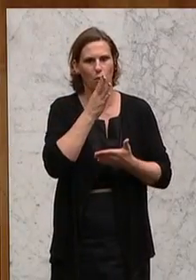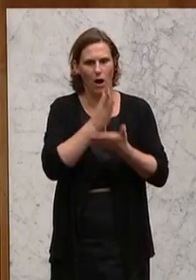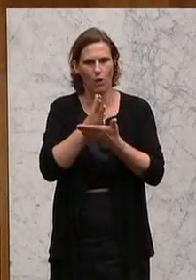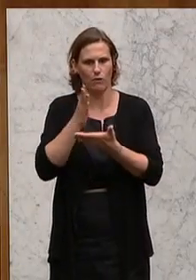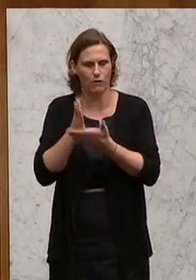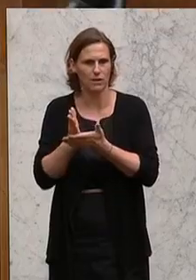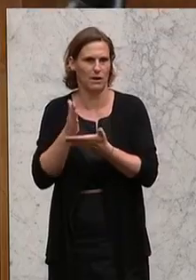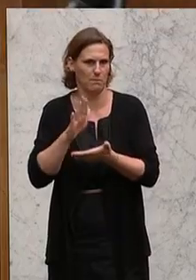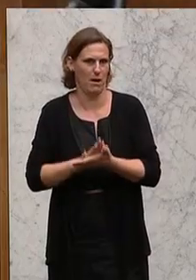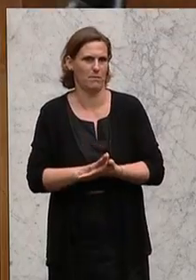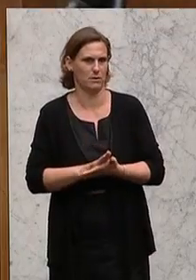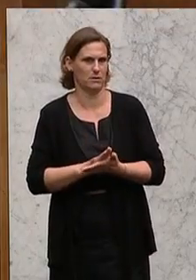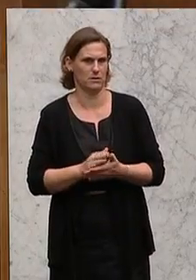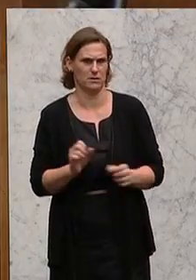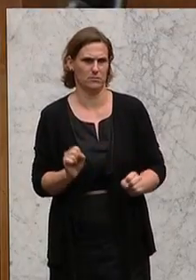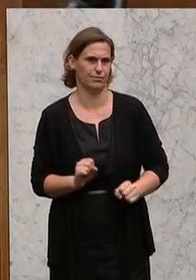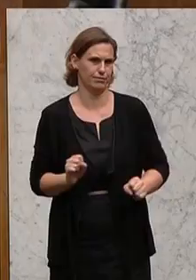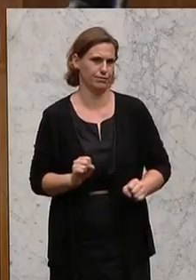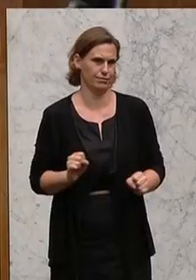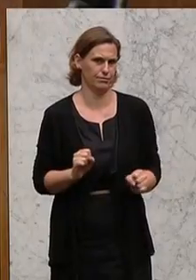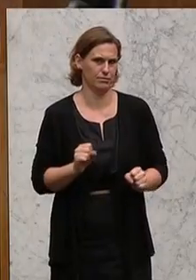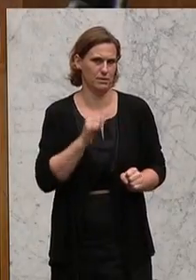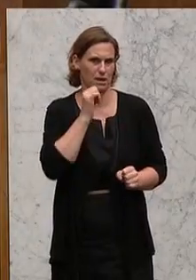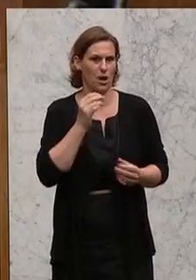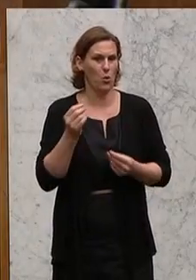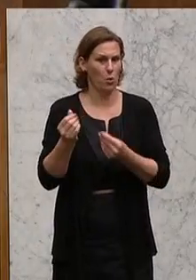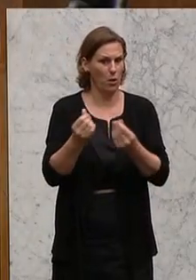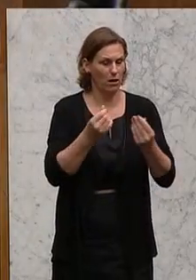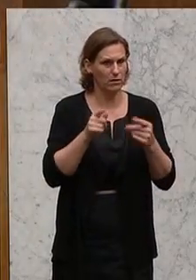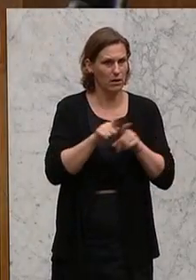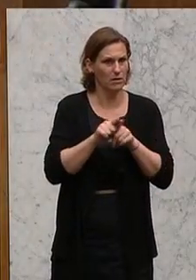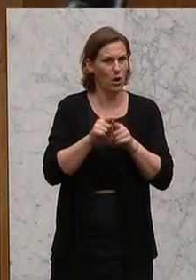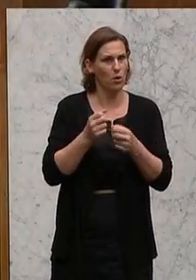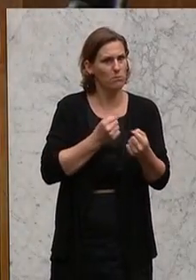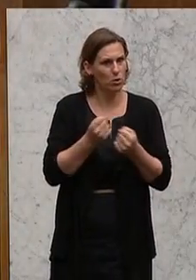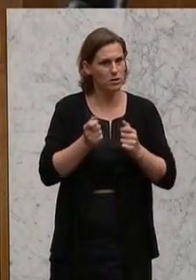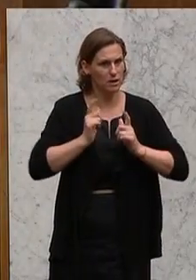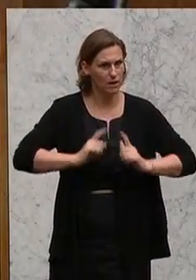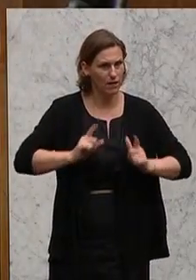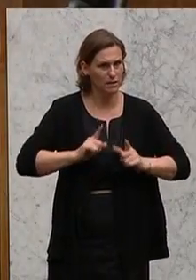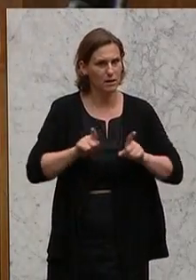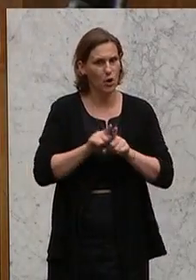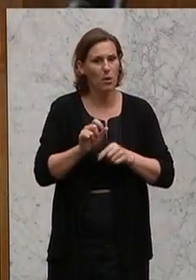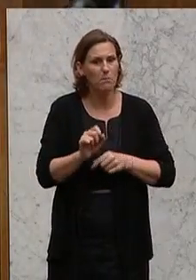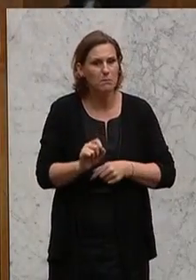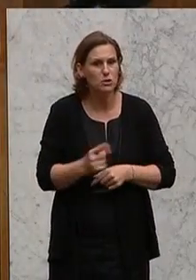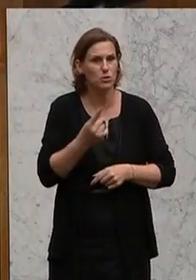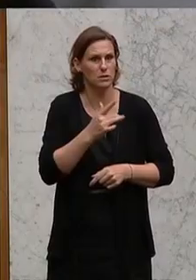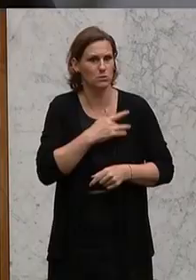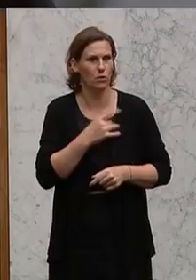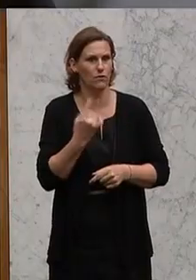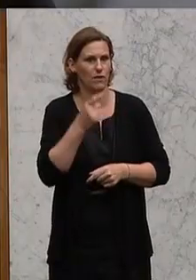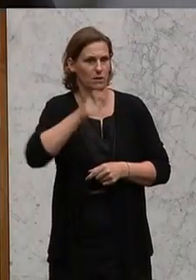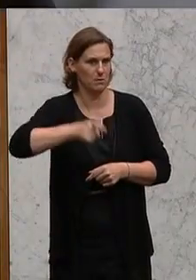das immer noch. Es ist eine Tragödie, nicht nur für die Qualität, die wir uns von der Politik erwarten, sondern vor allem für die Sportlerinnen und Sportler.